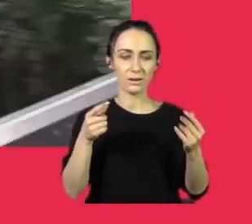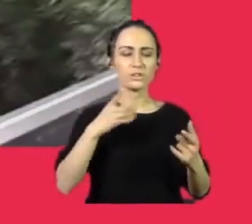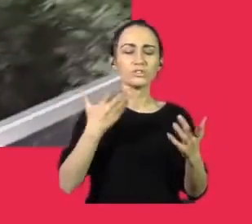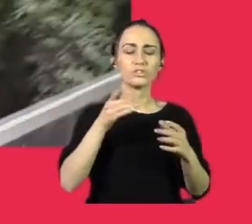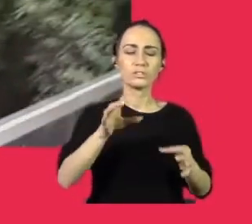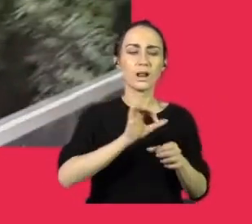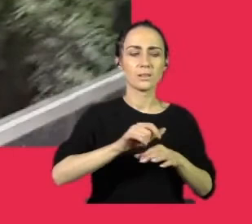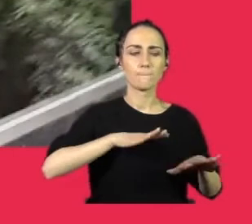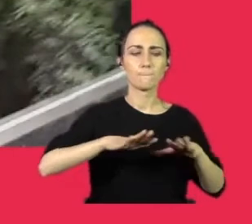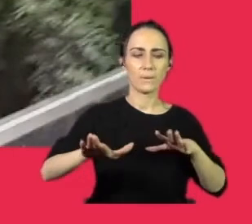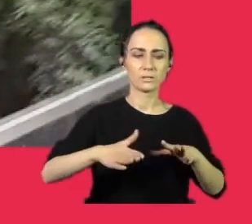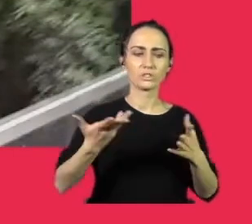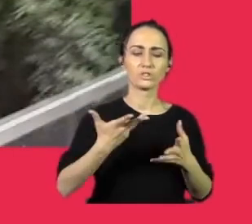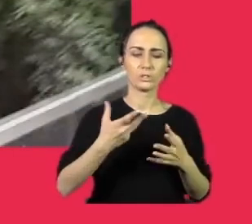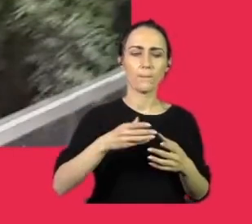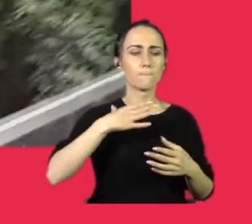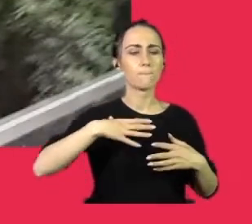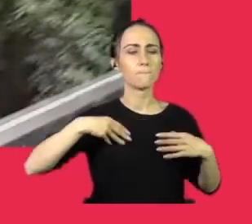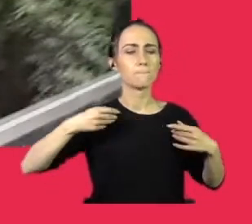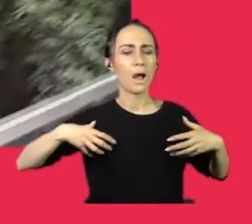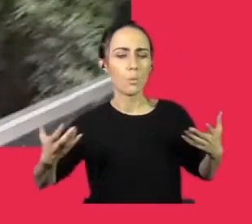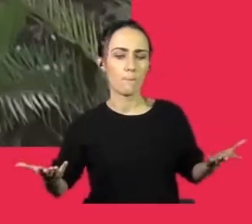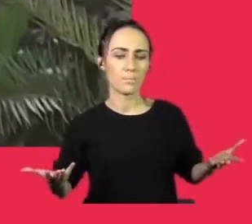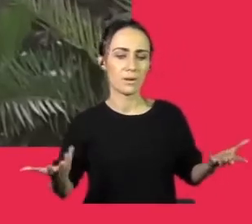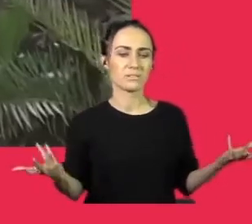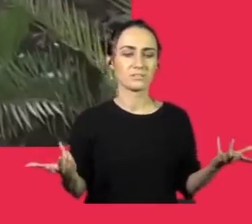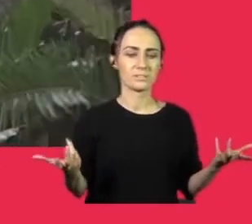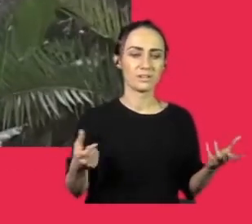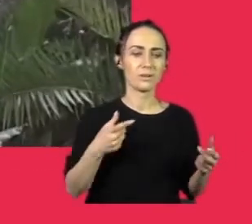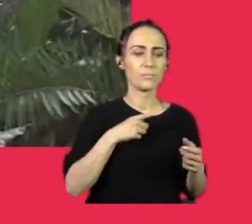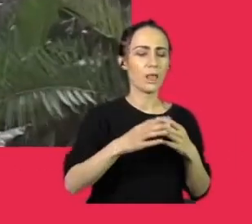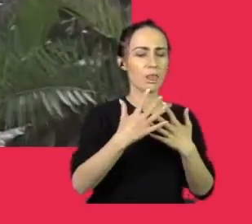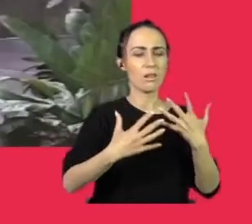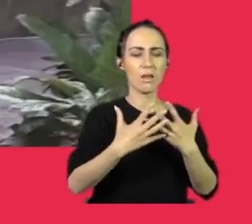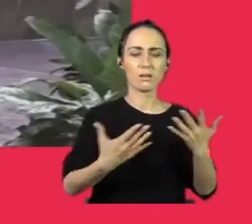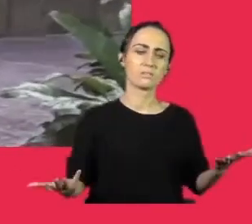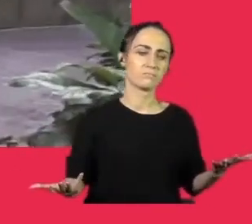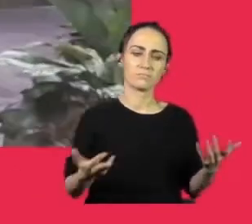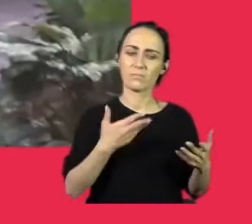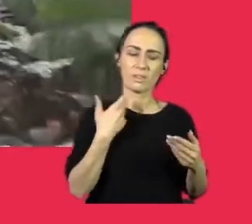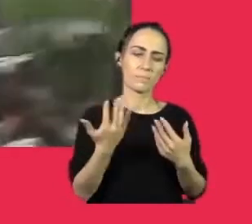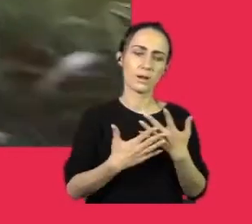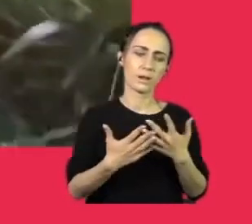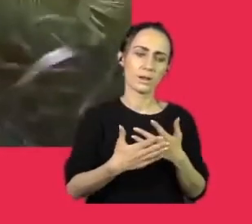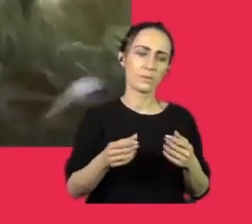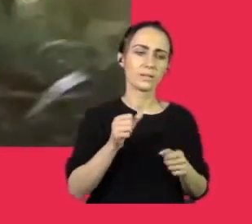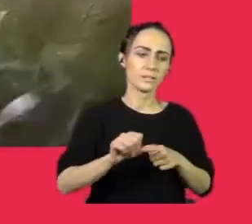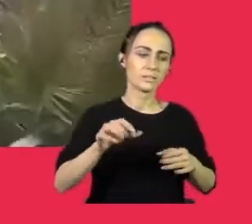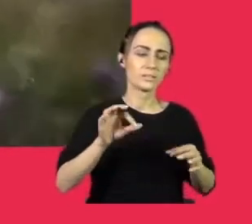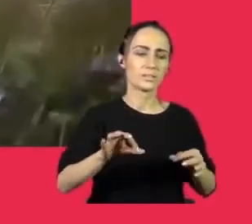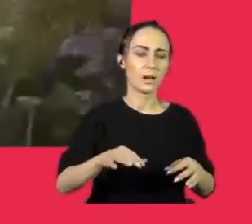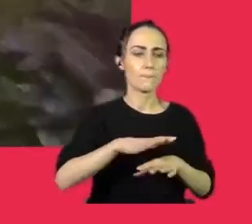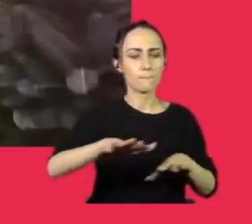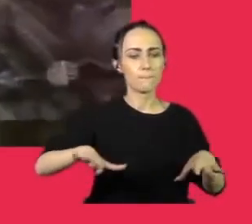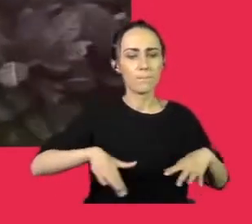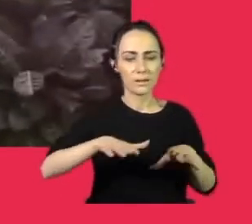W którym miejscu? Przy klatkach z małpkami? Na klatek to u nas już tak za wiele nie ma. Jesteśmy akurat nad